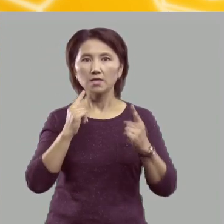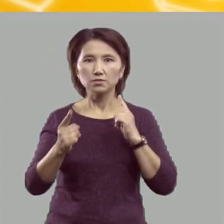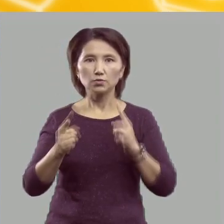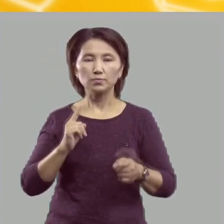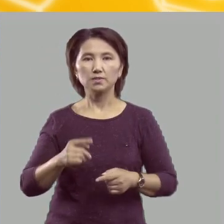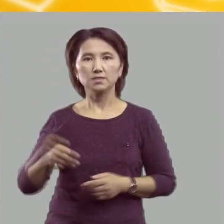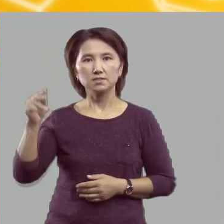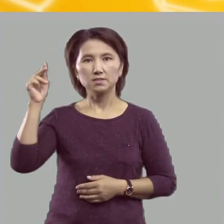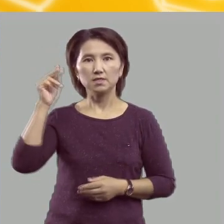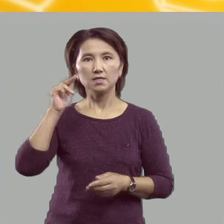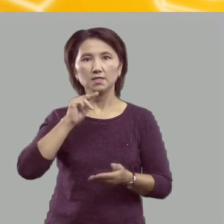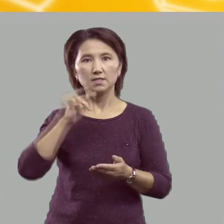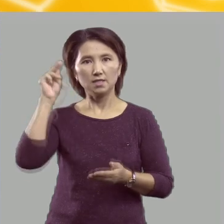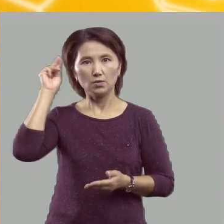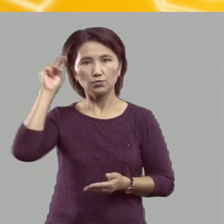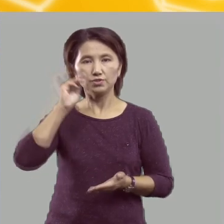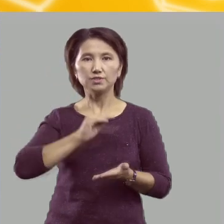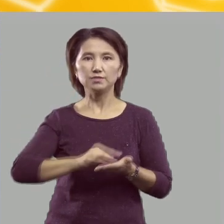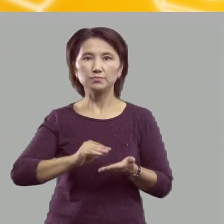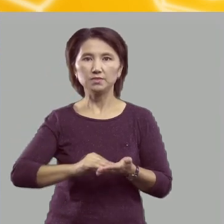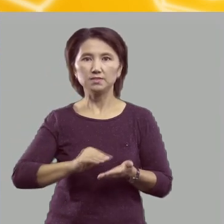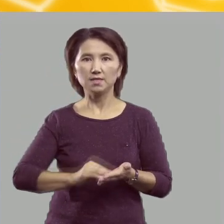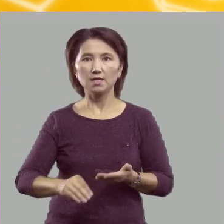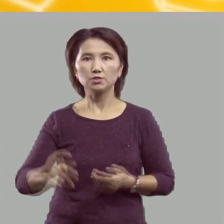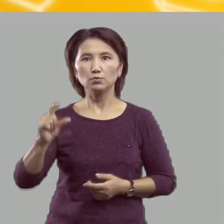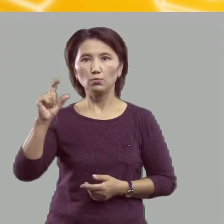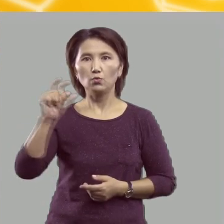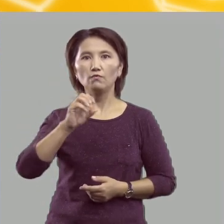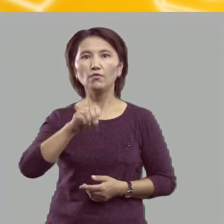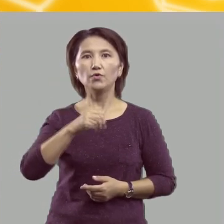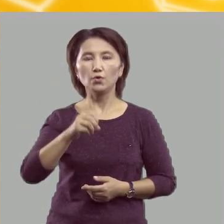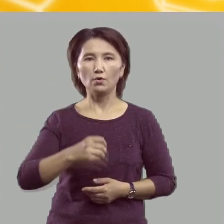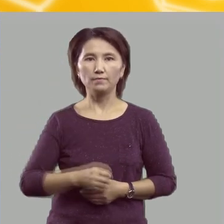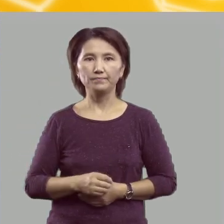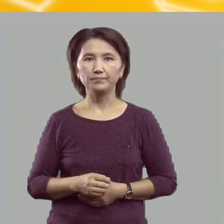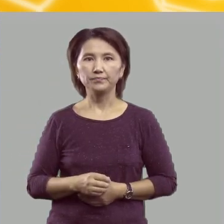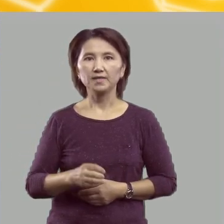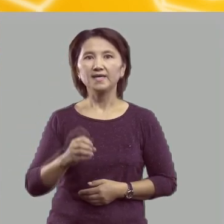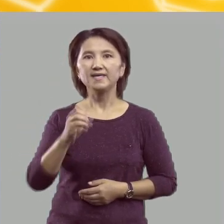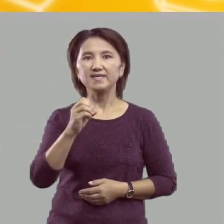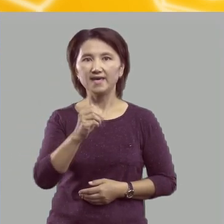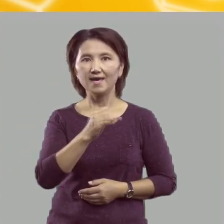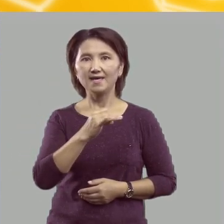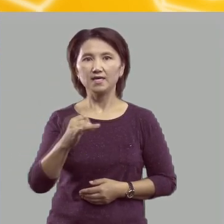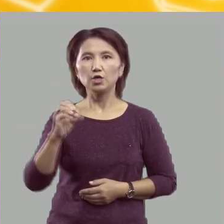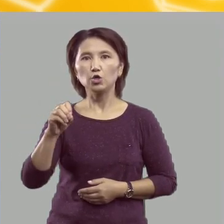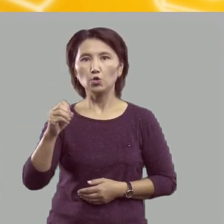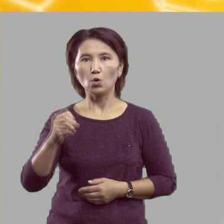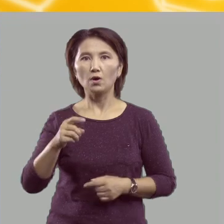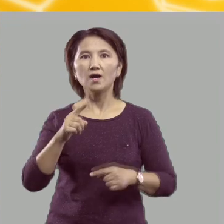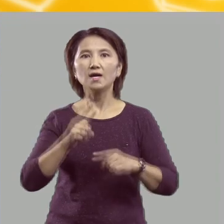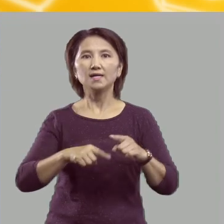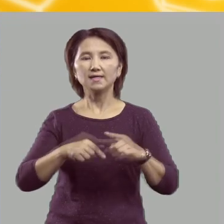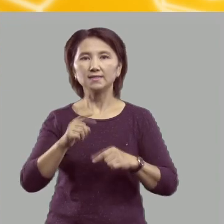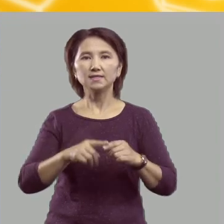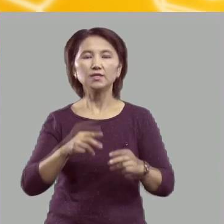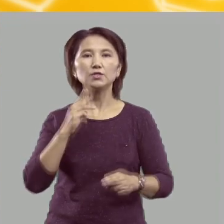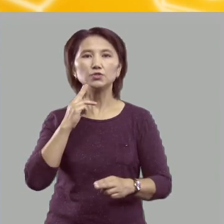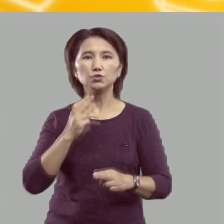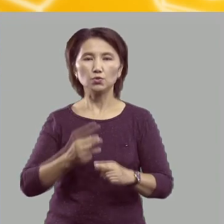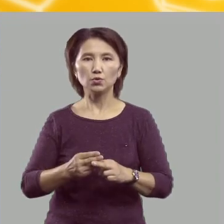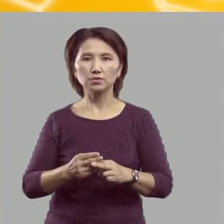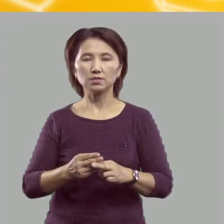писать букву Ё. Е и Ё – родные сёстры.